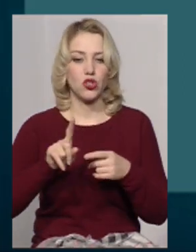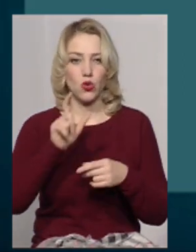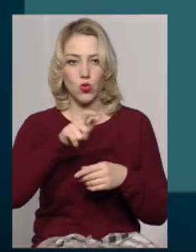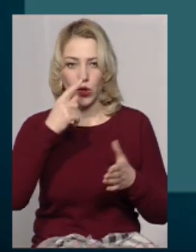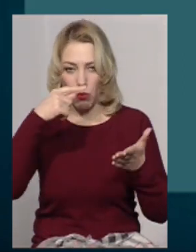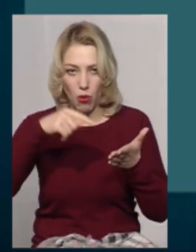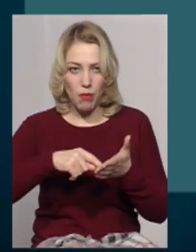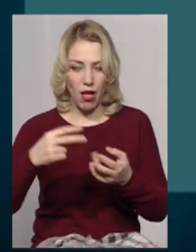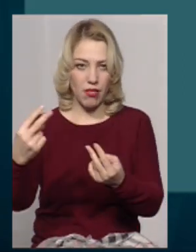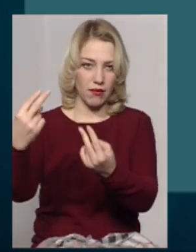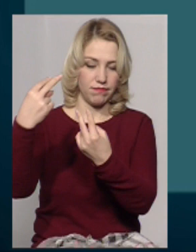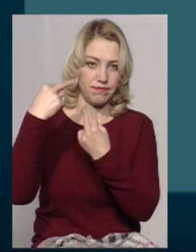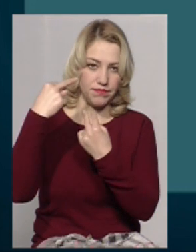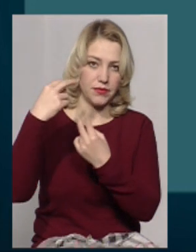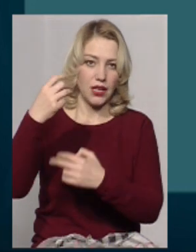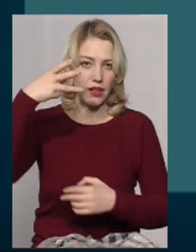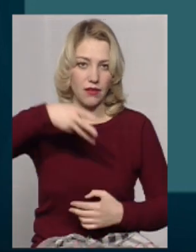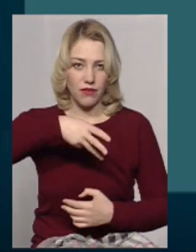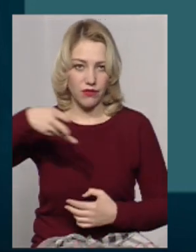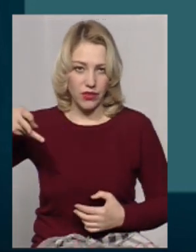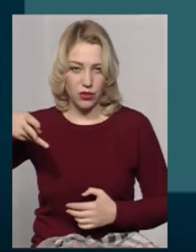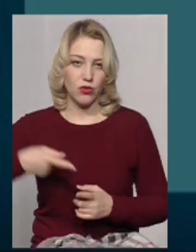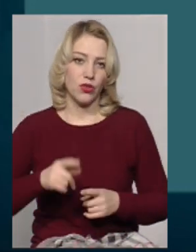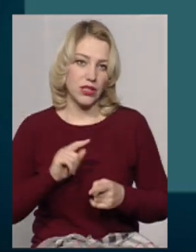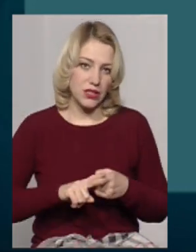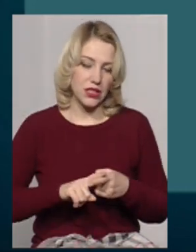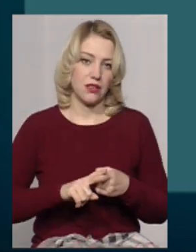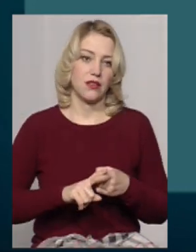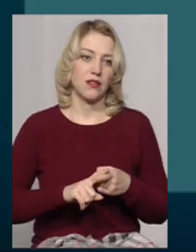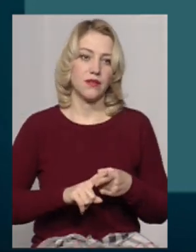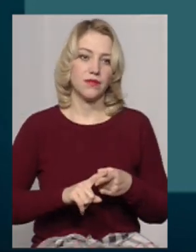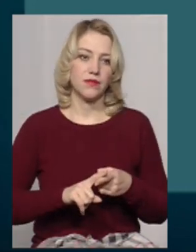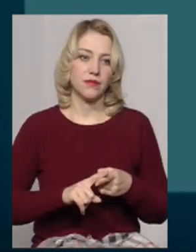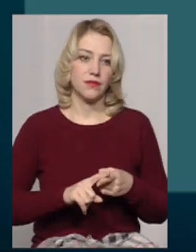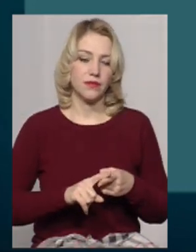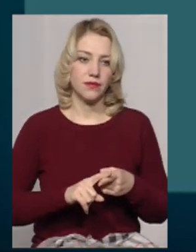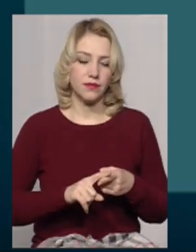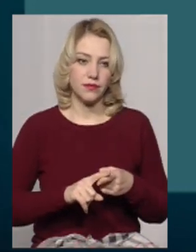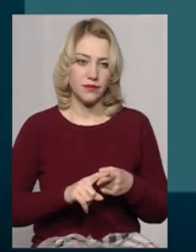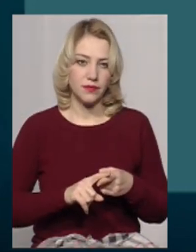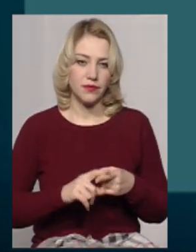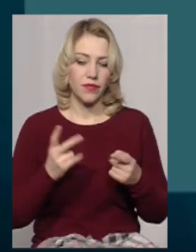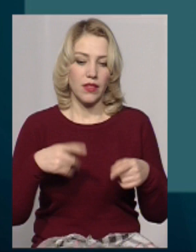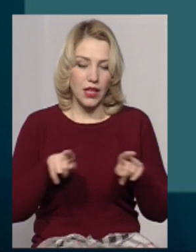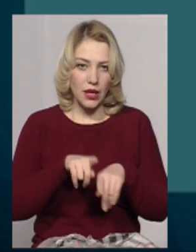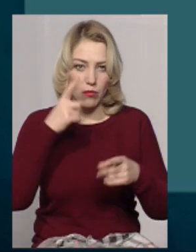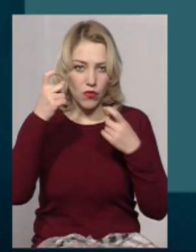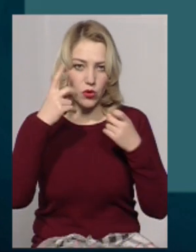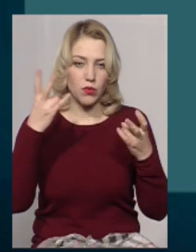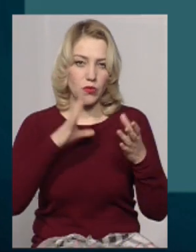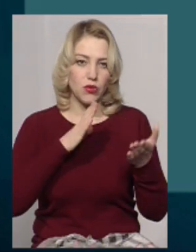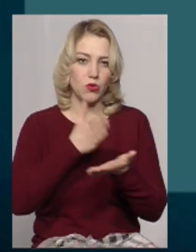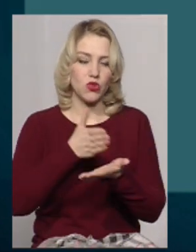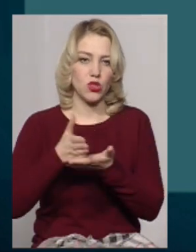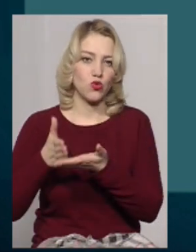саме в зону такого здійснення відеоспостереження. На це особливо звертаються увага, таке повідомлення має бути розташоване